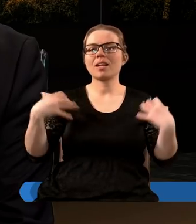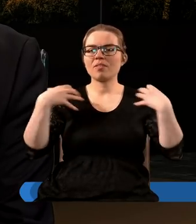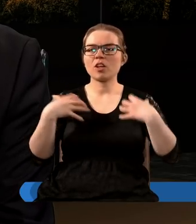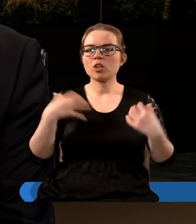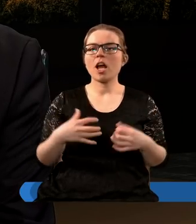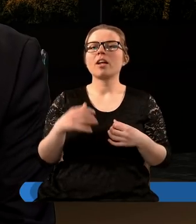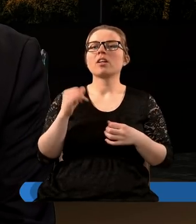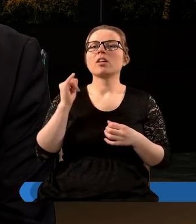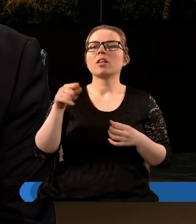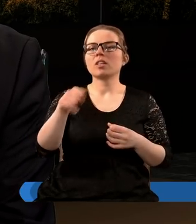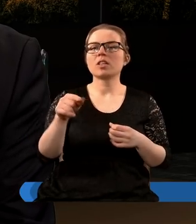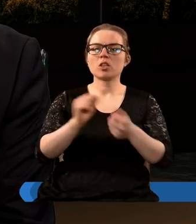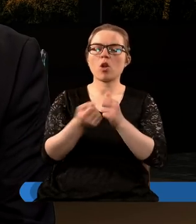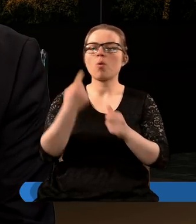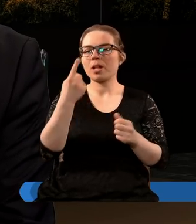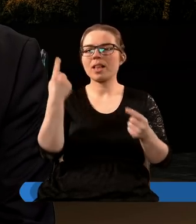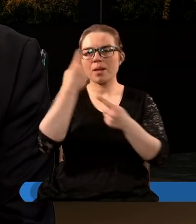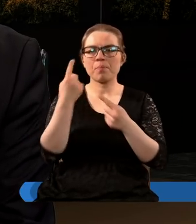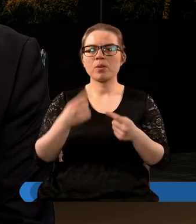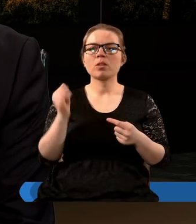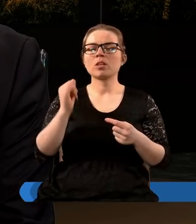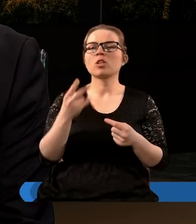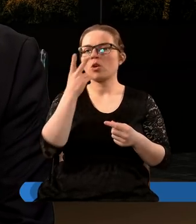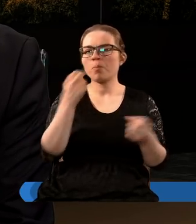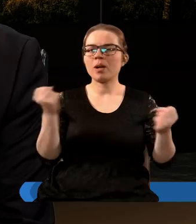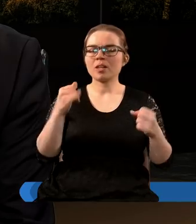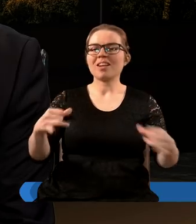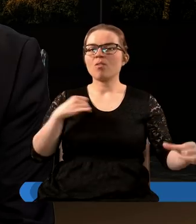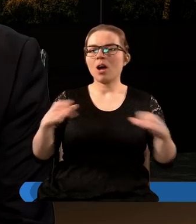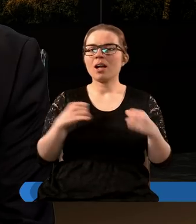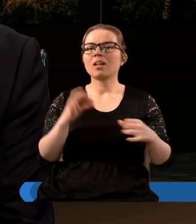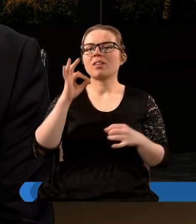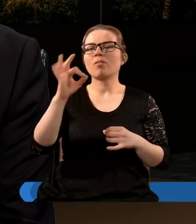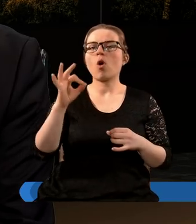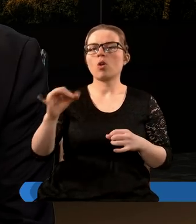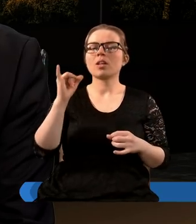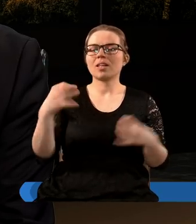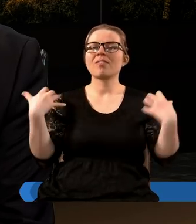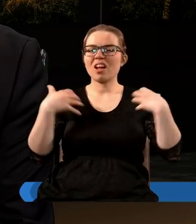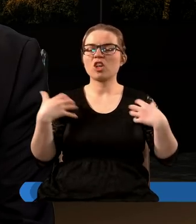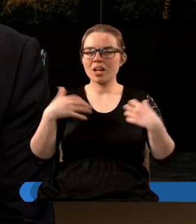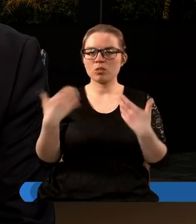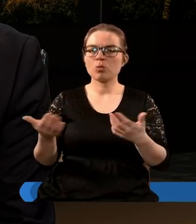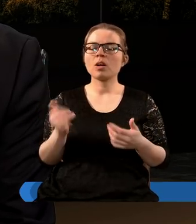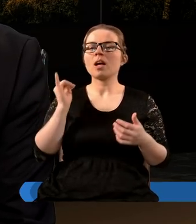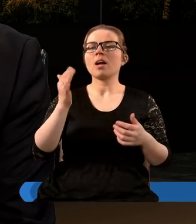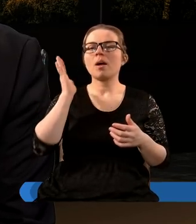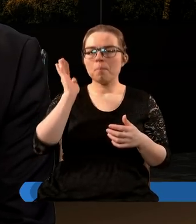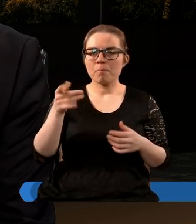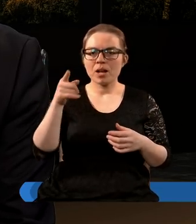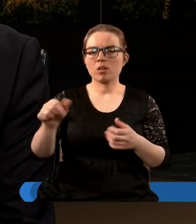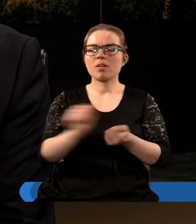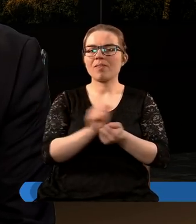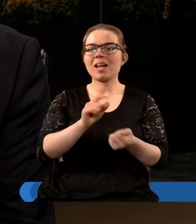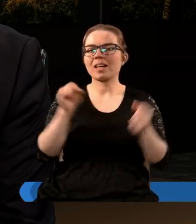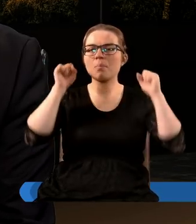zwierzęciem. Ci są jednej myśli i oddadzą moc i władzę swoją zwierzęciu. Będą